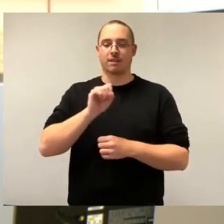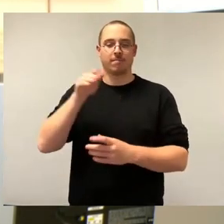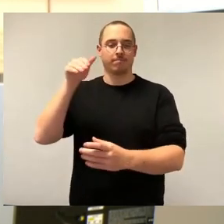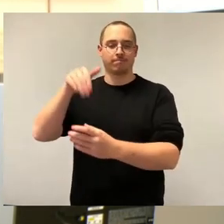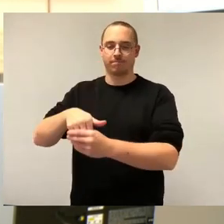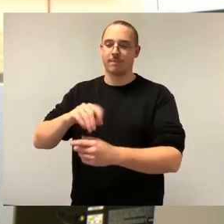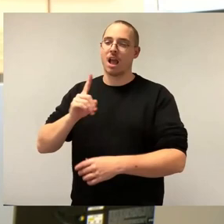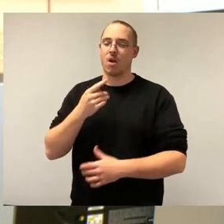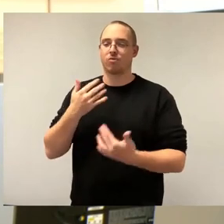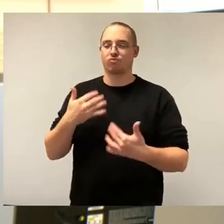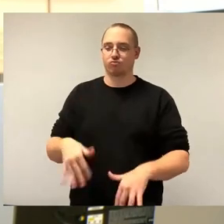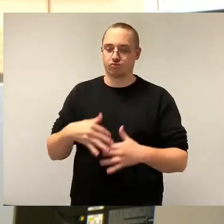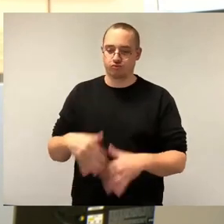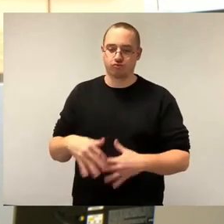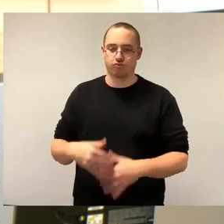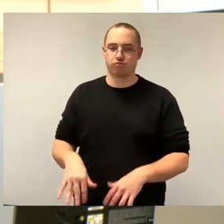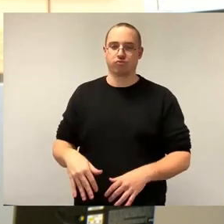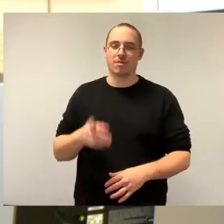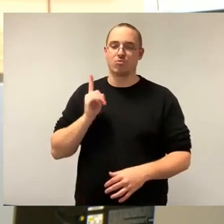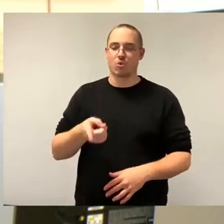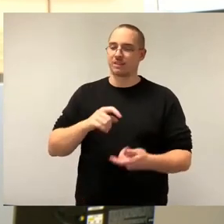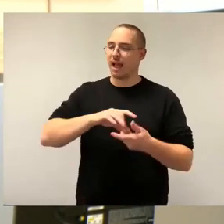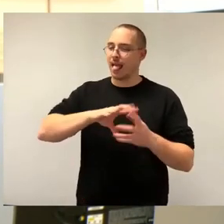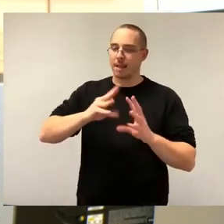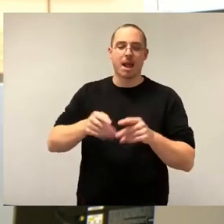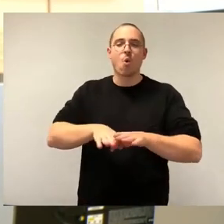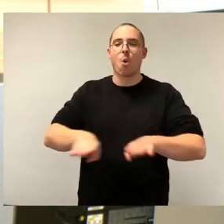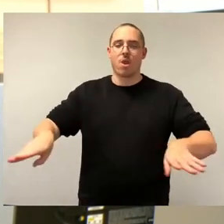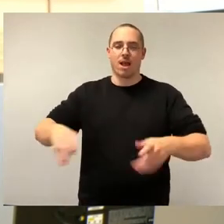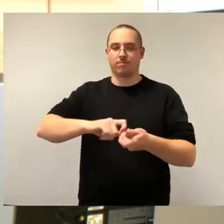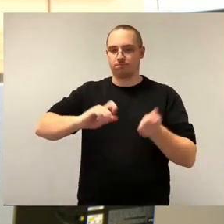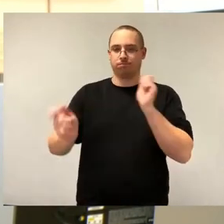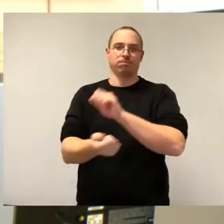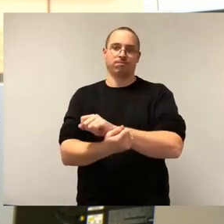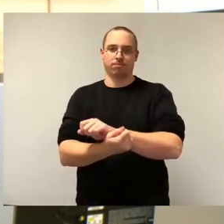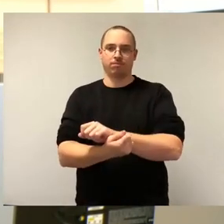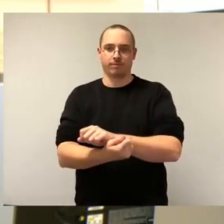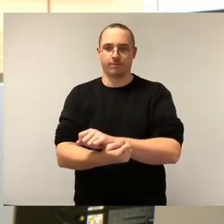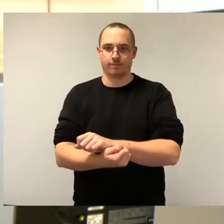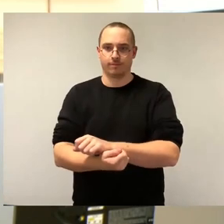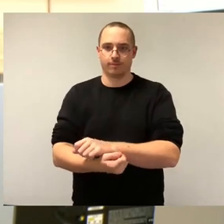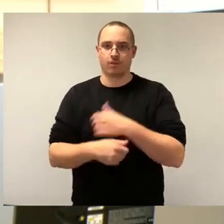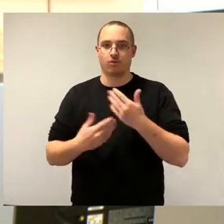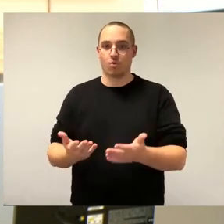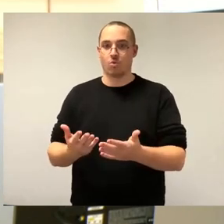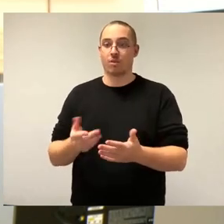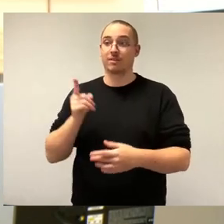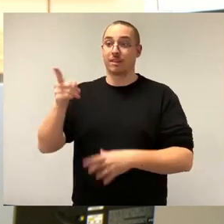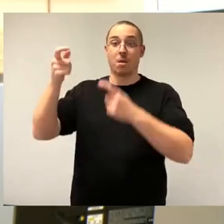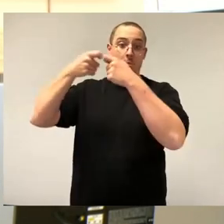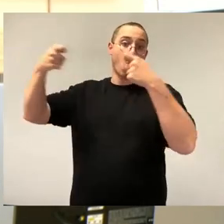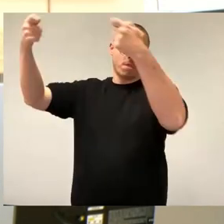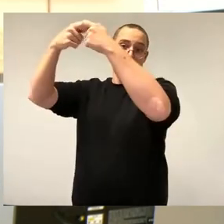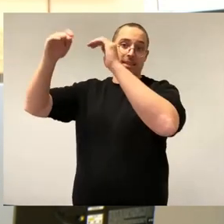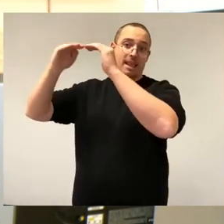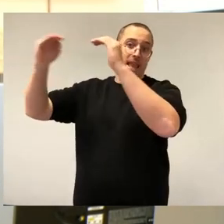grundlegend reformbedürftig wäre. Denn es bräuchte endlich mal eine Änderung auf Bundesebene, also